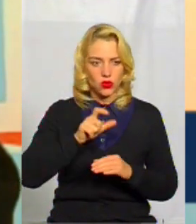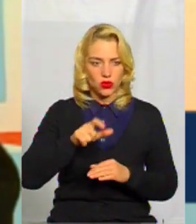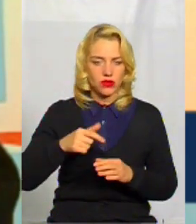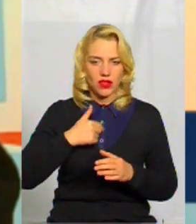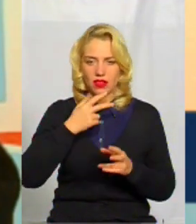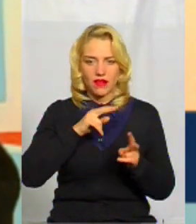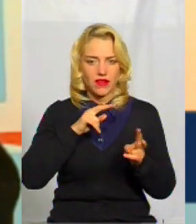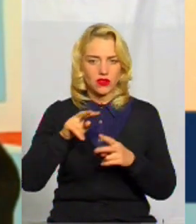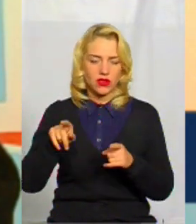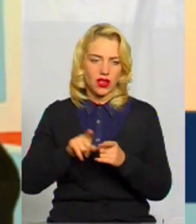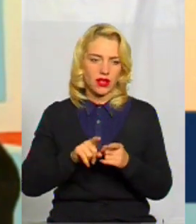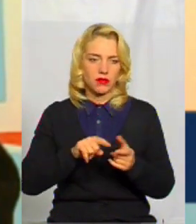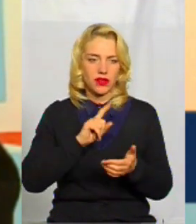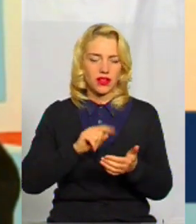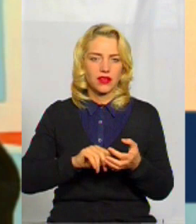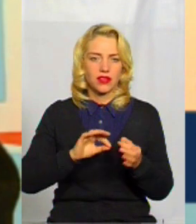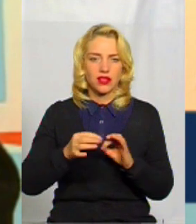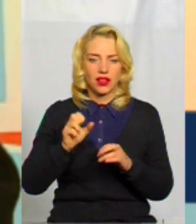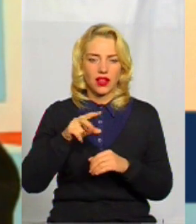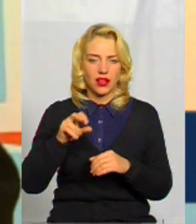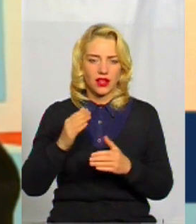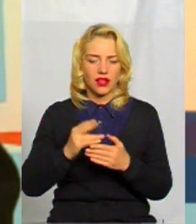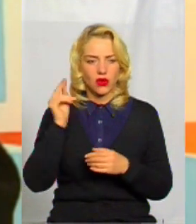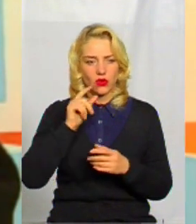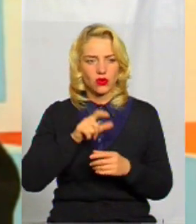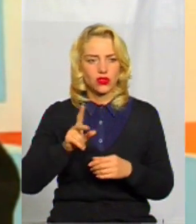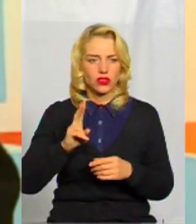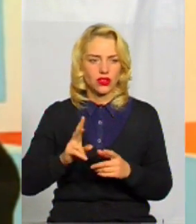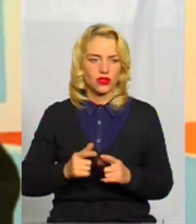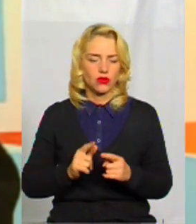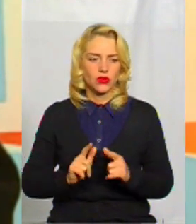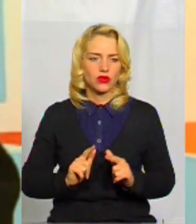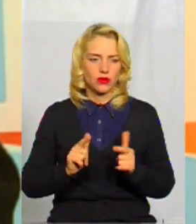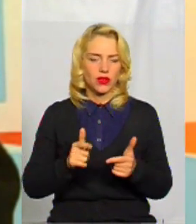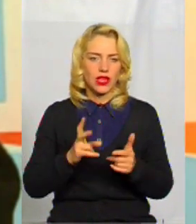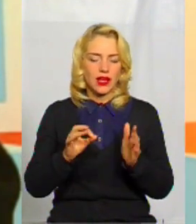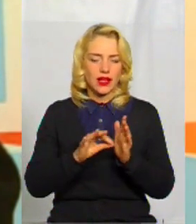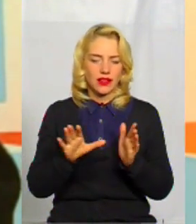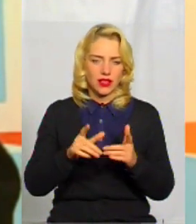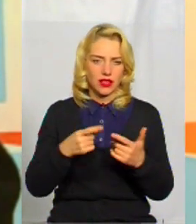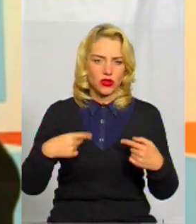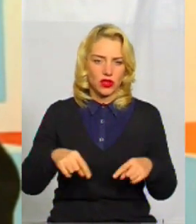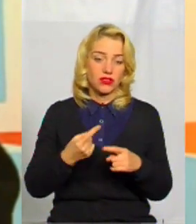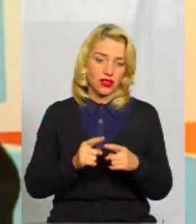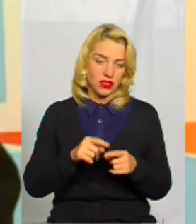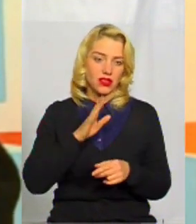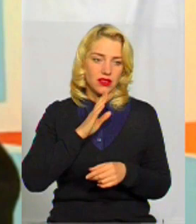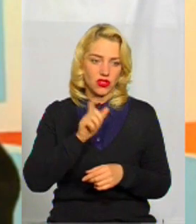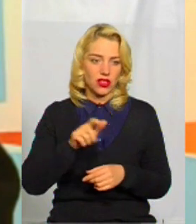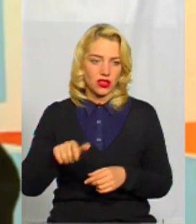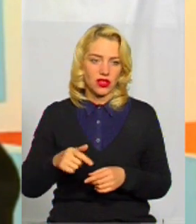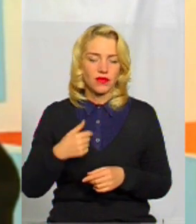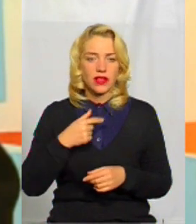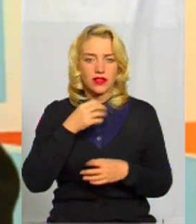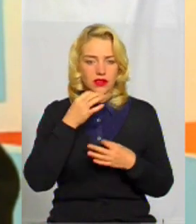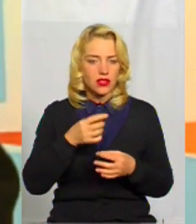відслідковую це питання так ретельно. Але є учні, які поступають якраз в енергетичні галузі, і якраз це будуть дівчатка. Ну, я скажу, що